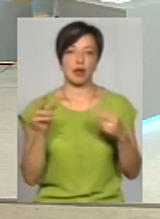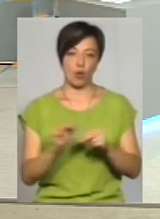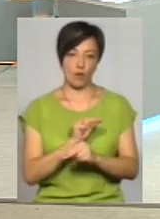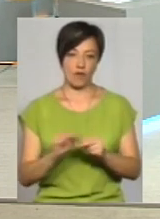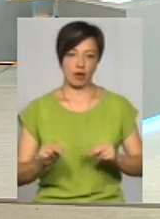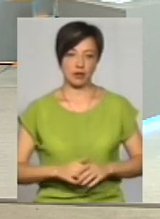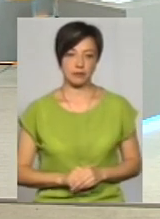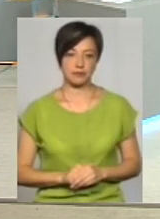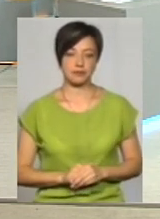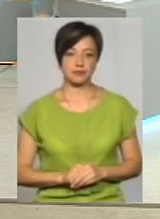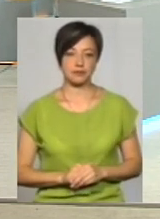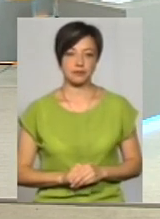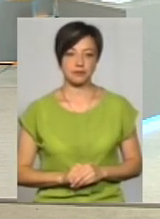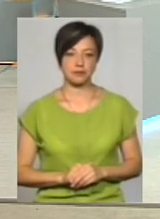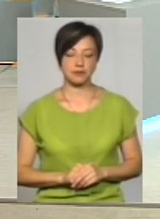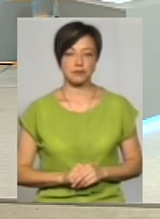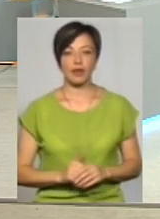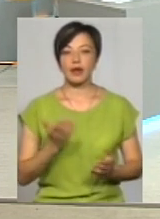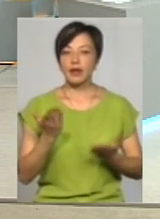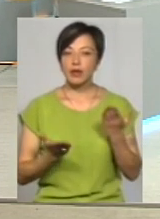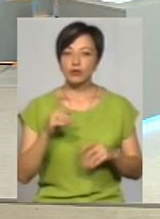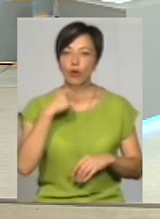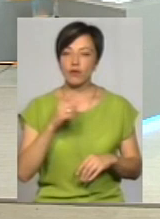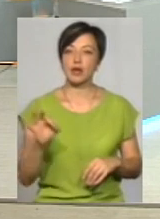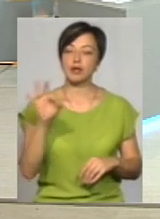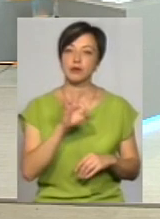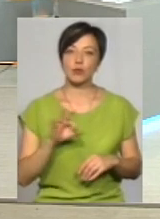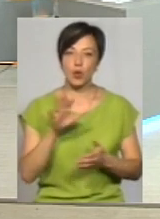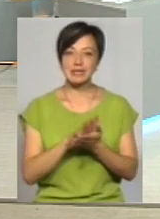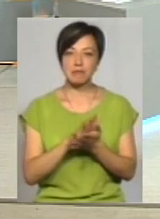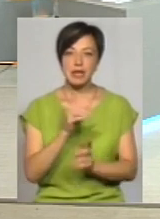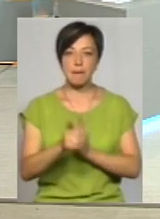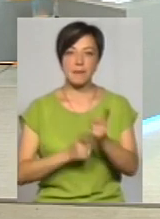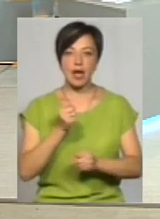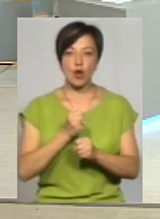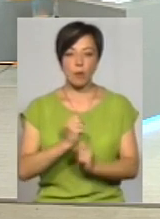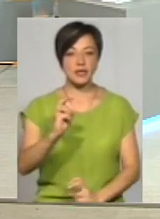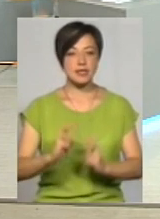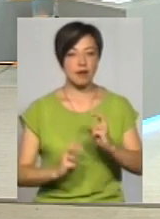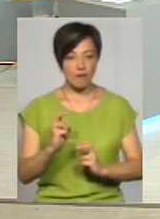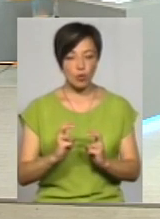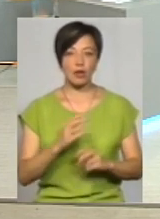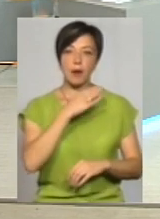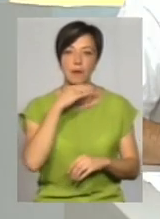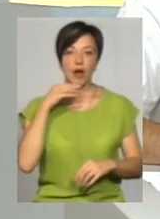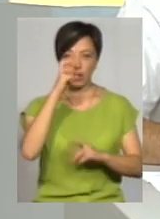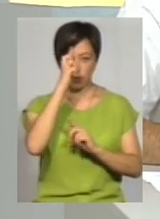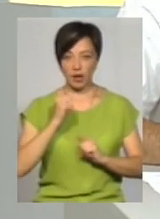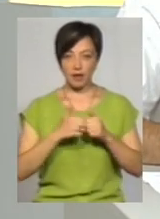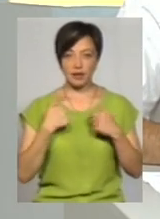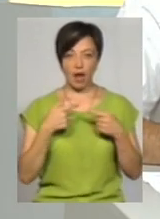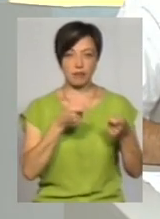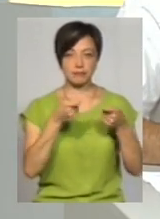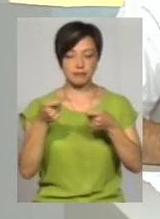лікування. Це позволяє. А якщо говорити про сміттєпереробний завод, ви знаєте, досить багато країн я в об'їздів.